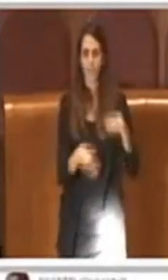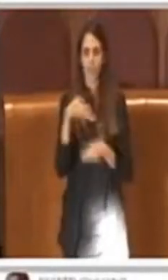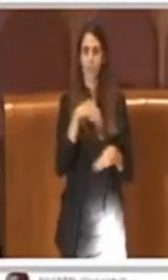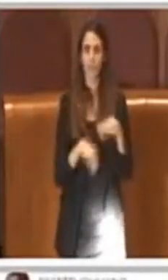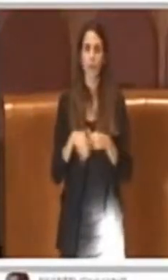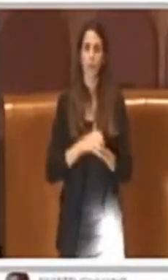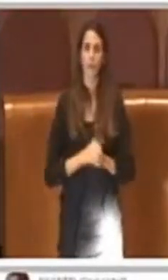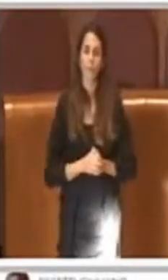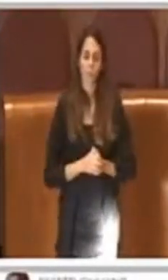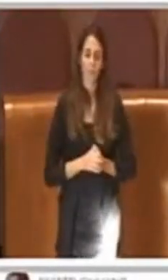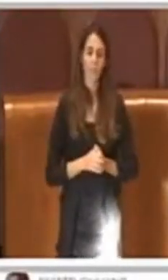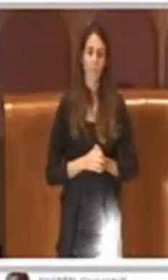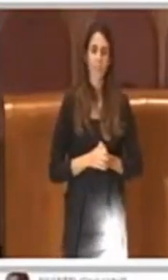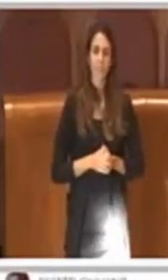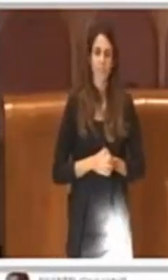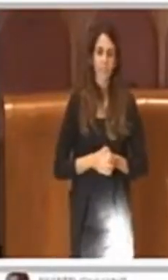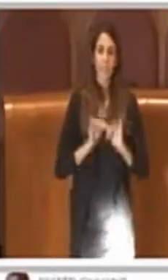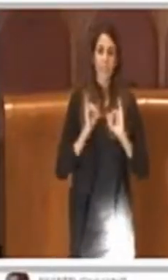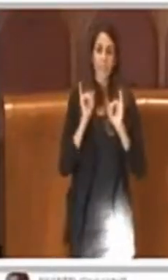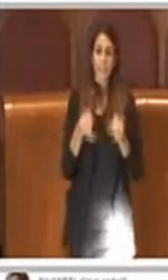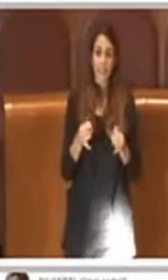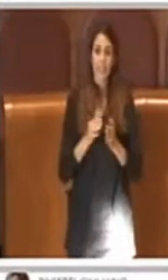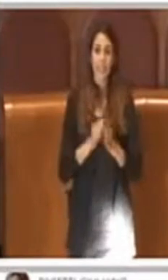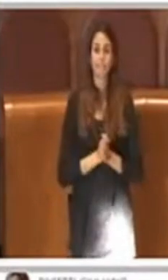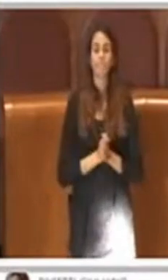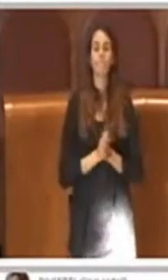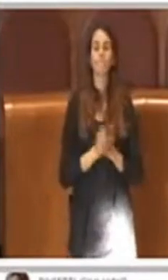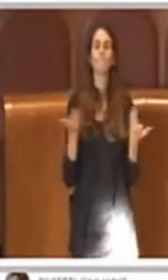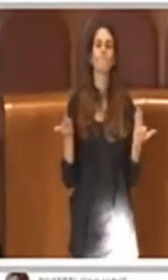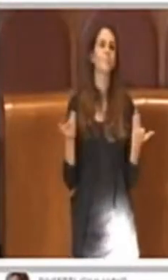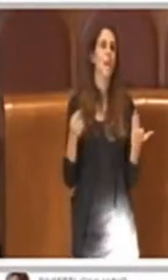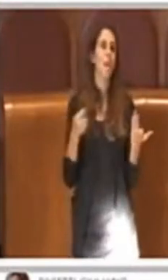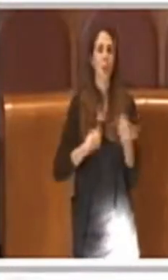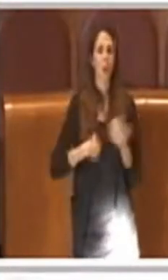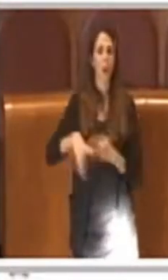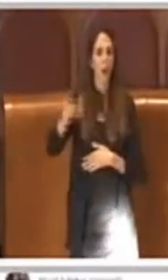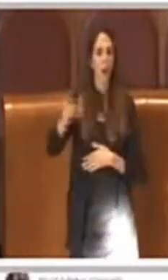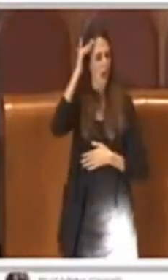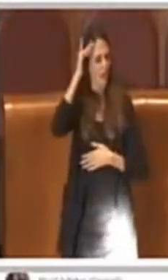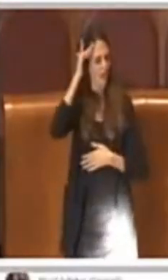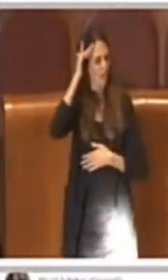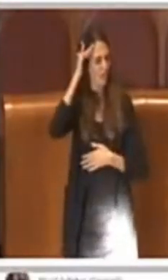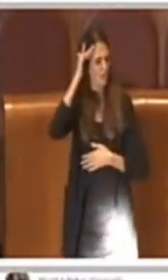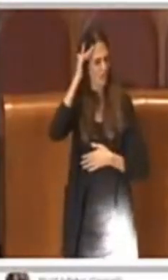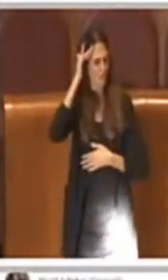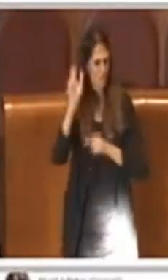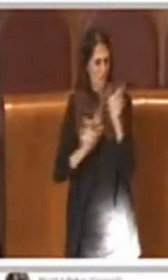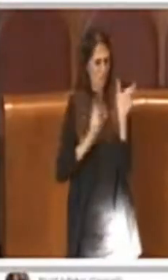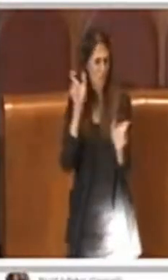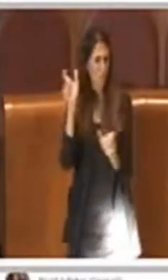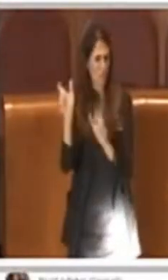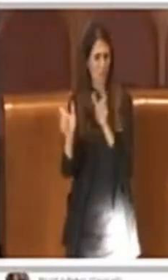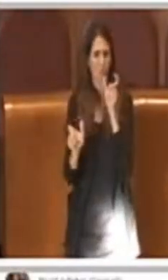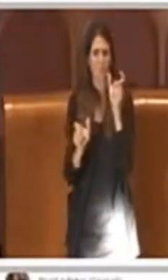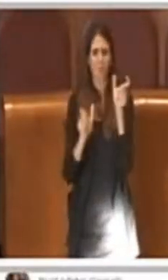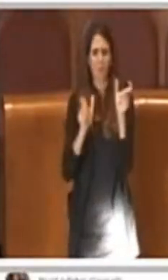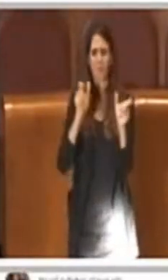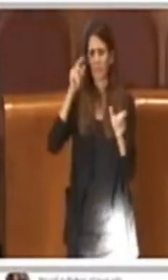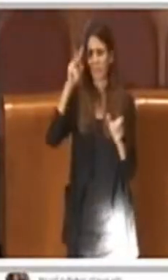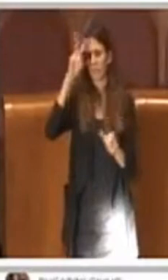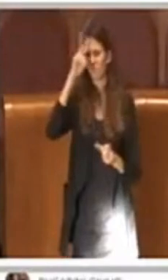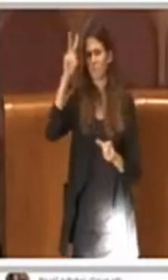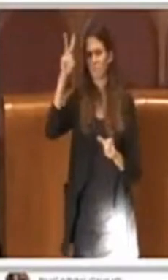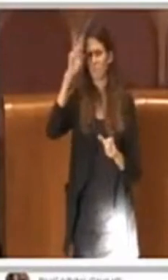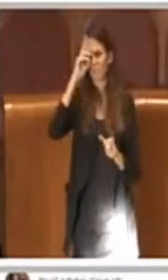Sì, allora, purtroppo ho sentito troppe castronerie per non dover intervenire nuovamente, insomma.